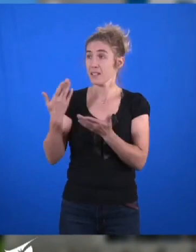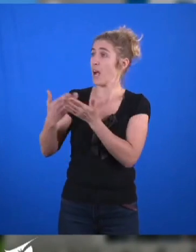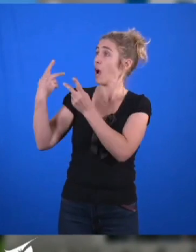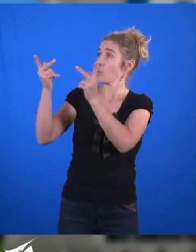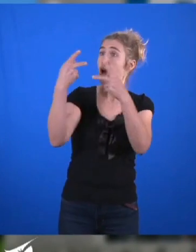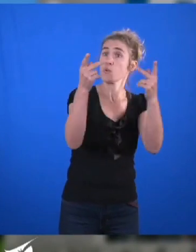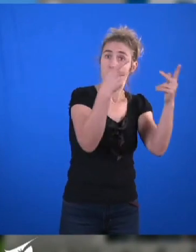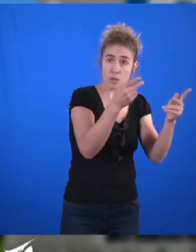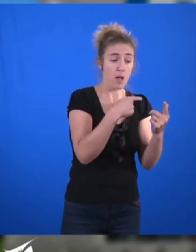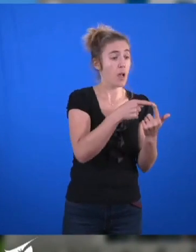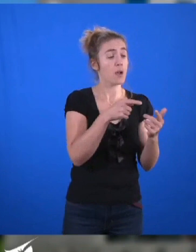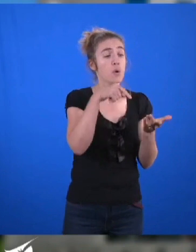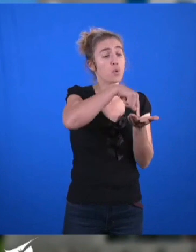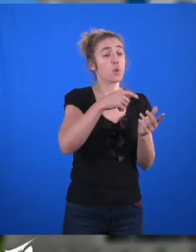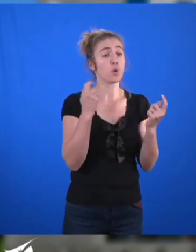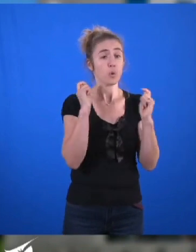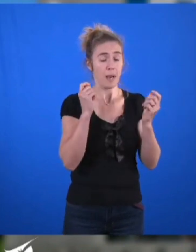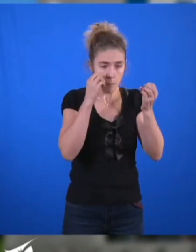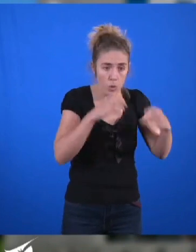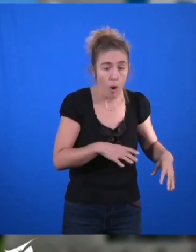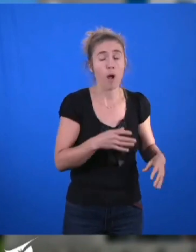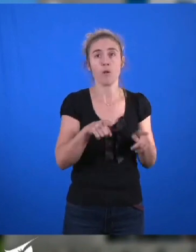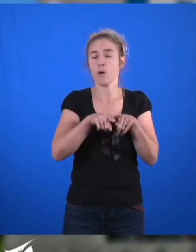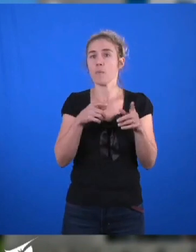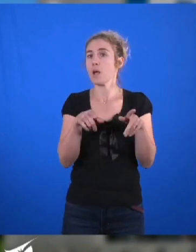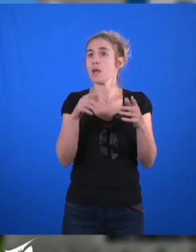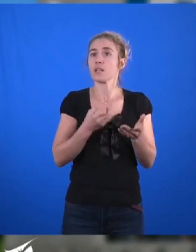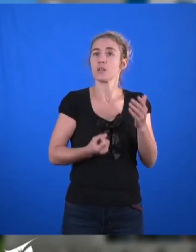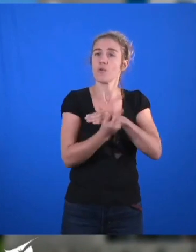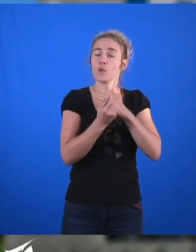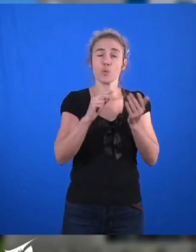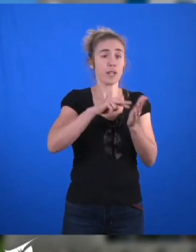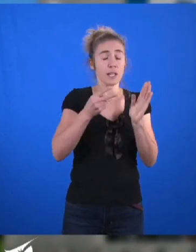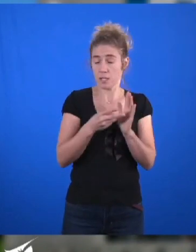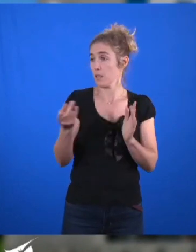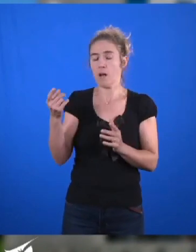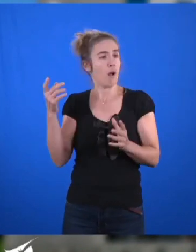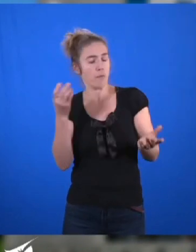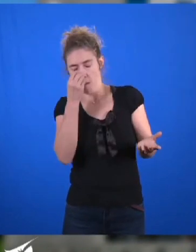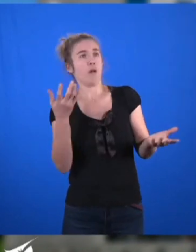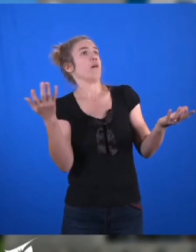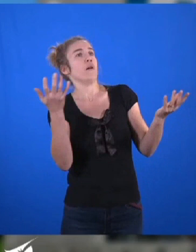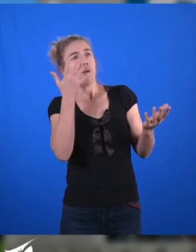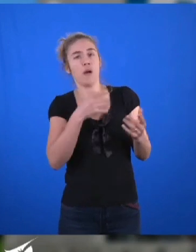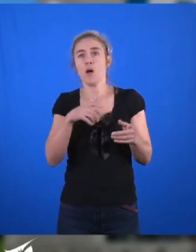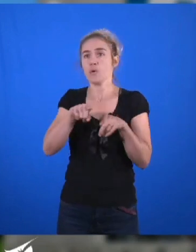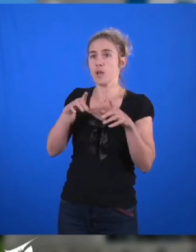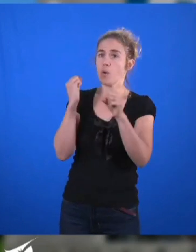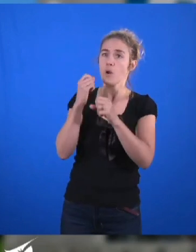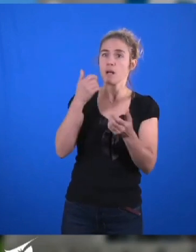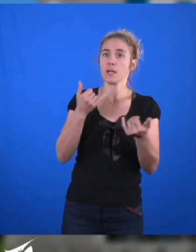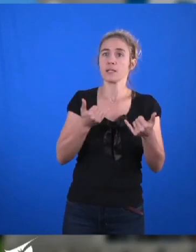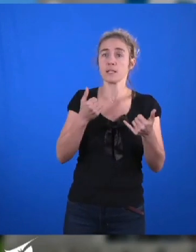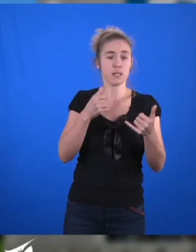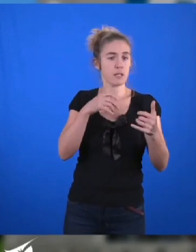la conversion de Cordemay, sont un coup porté à l'innovation technique, à la production industrielle et à l'emploi ligérien. De plus,